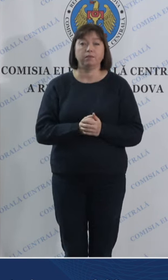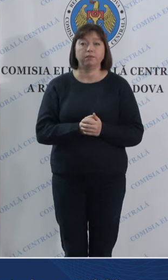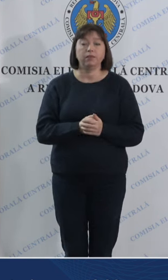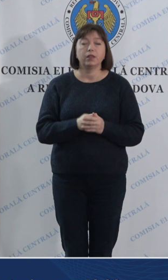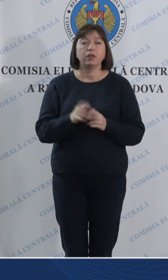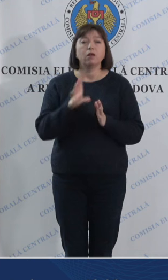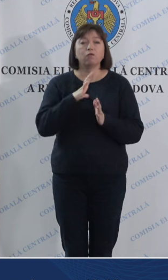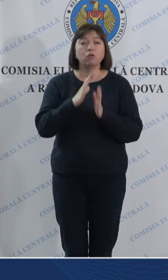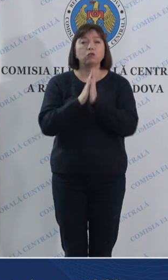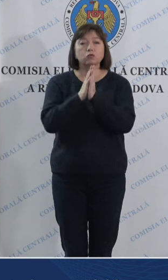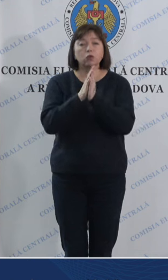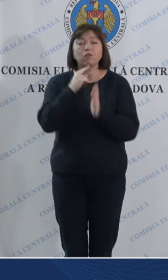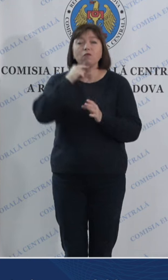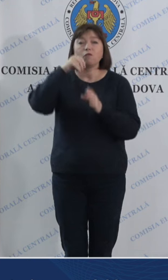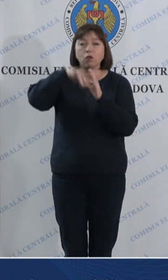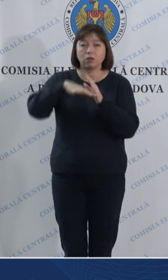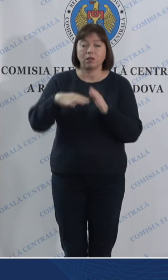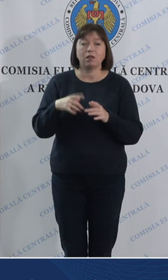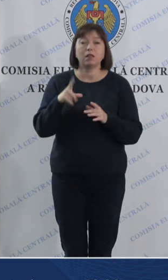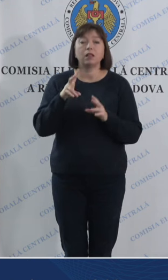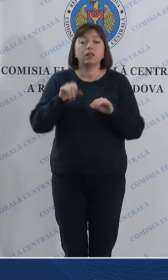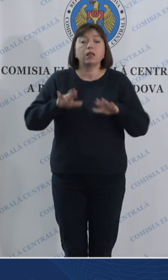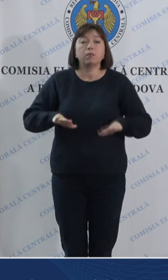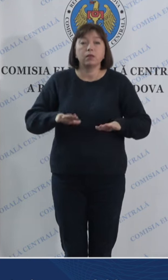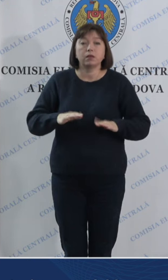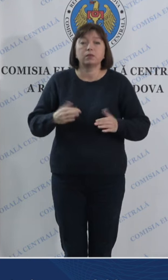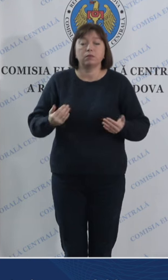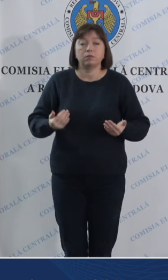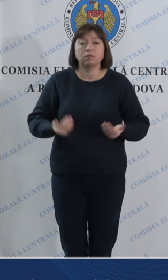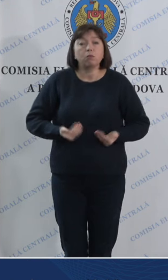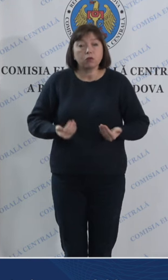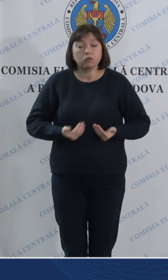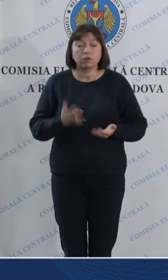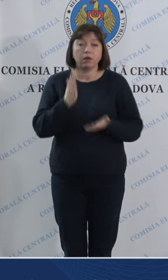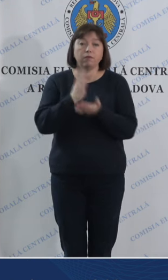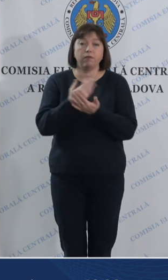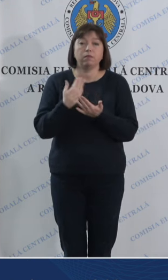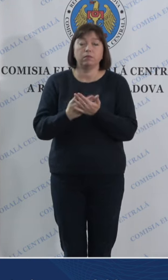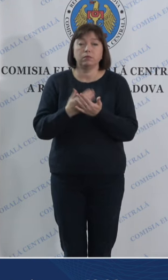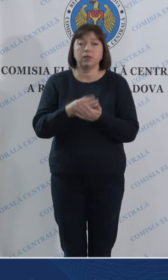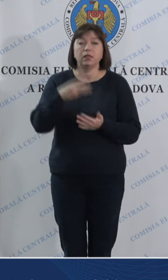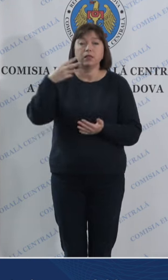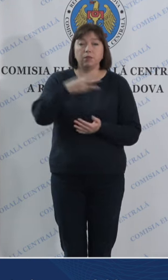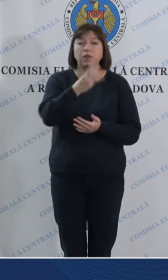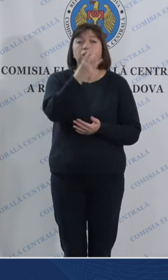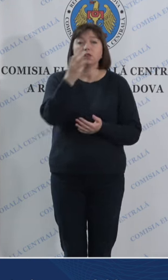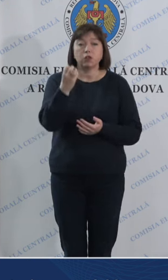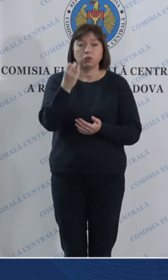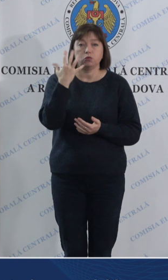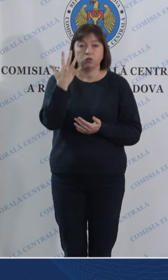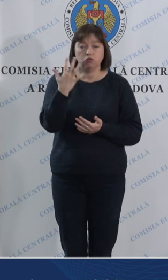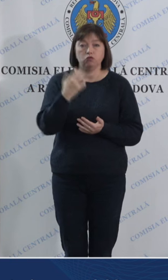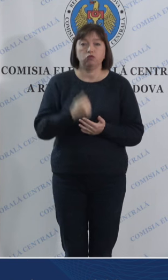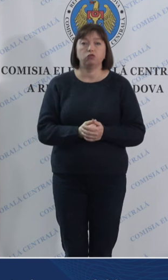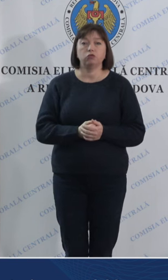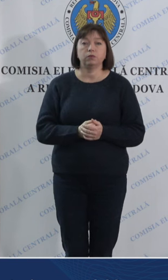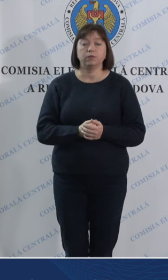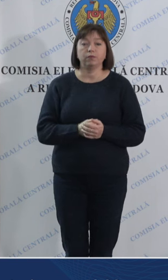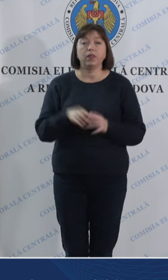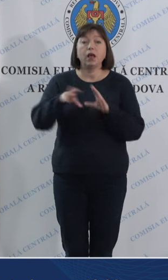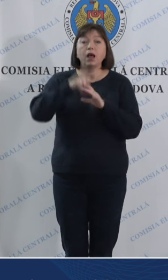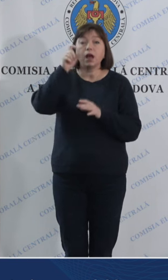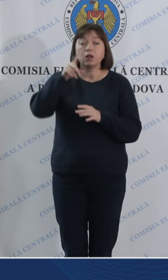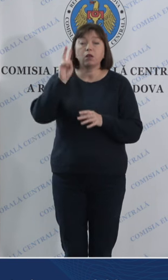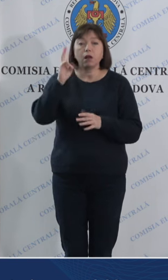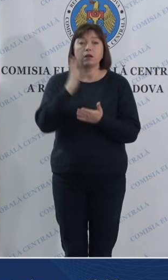solicitări de votare la locul aflării avem aproximativ 3305. Alegători